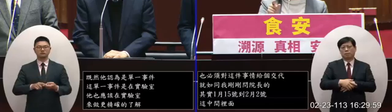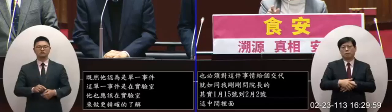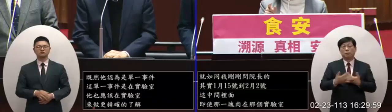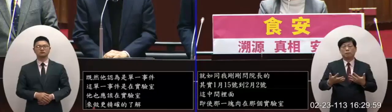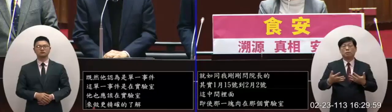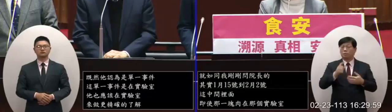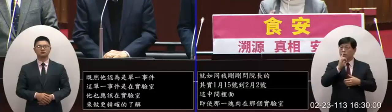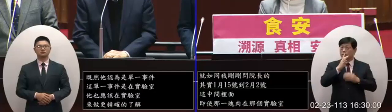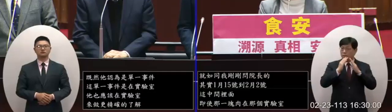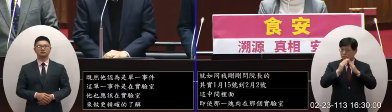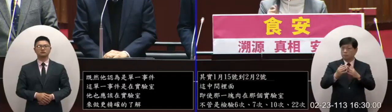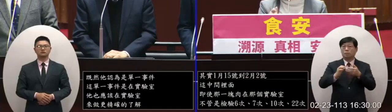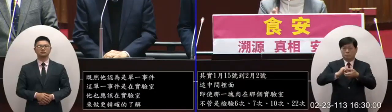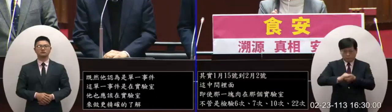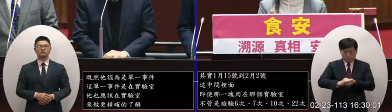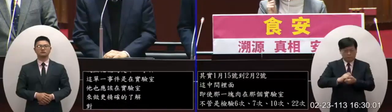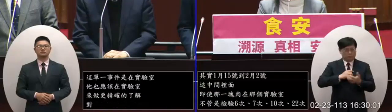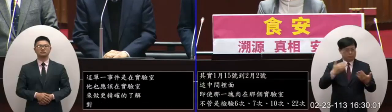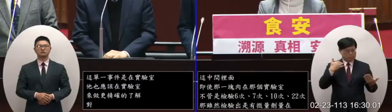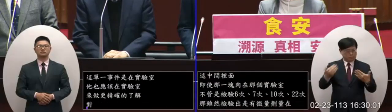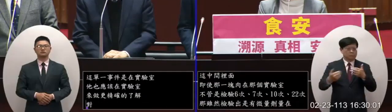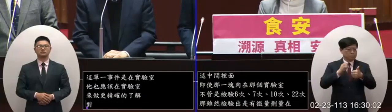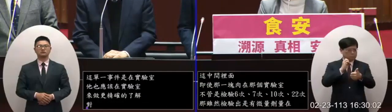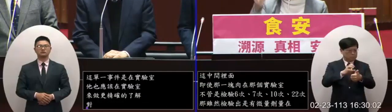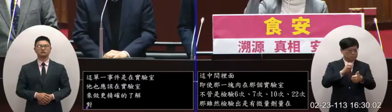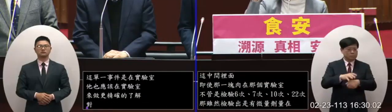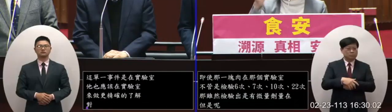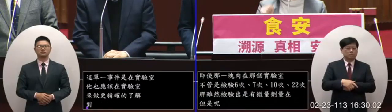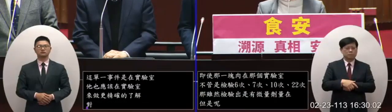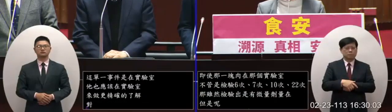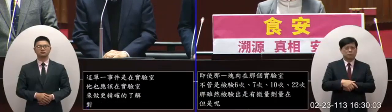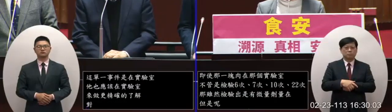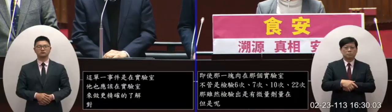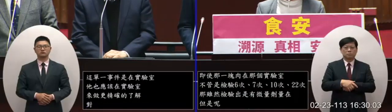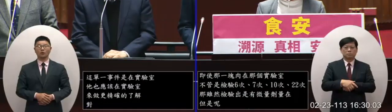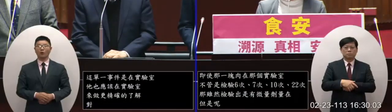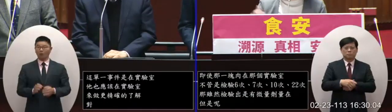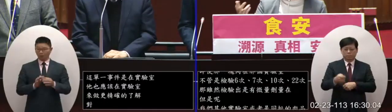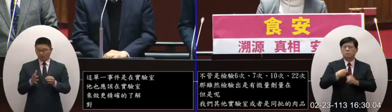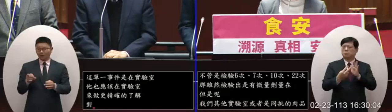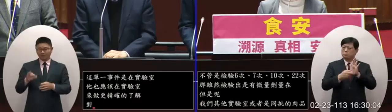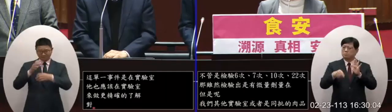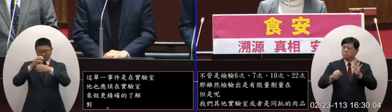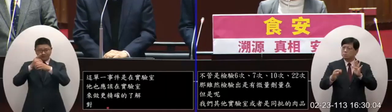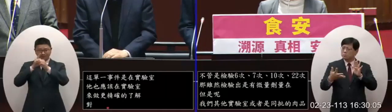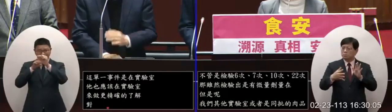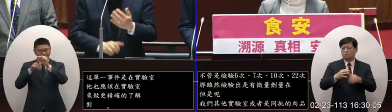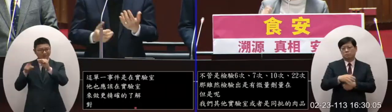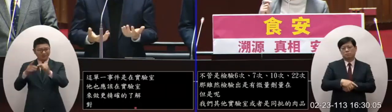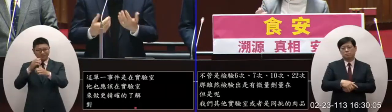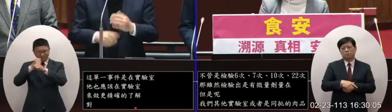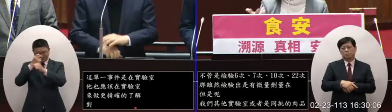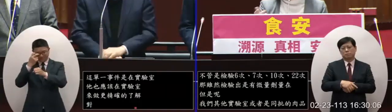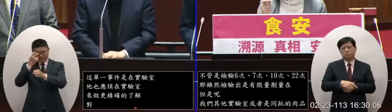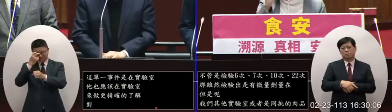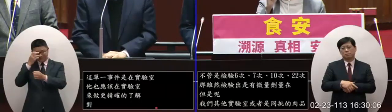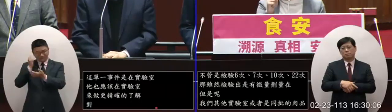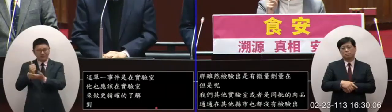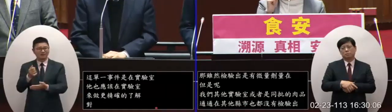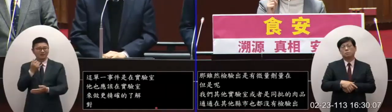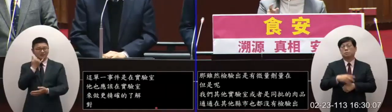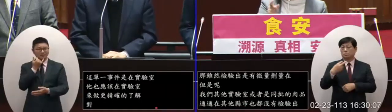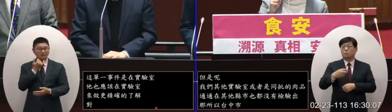台中市也必須清楚的給國人一個為什麼他撿得出來為什麼嘛對不對對為什麼他撿得出來